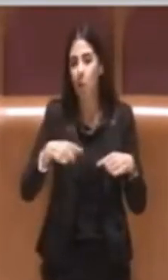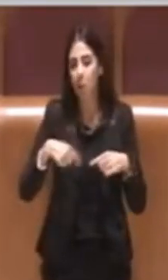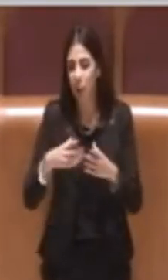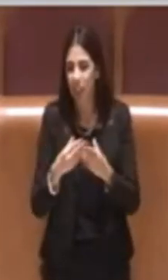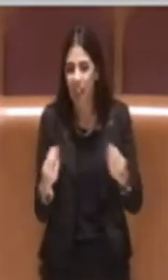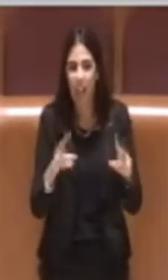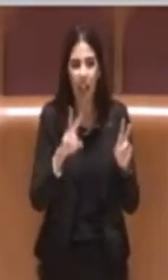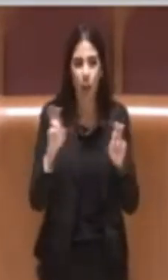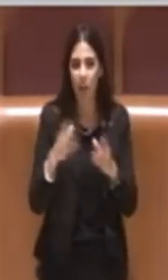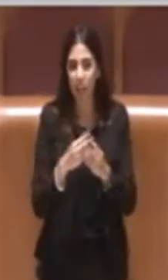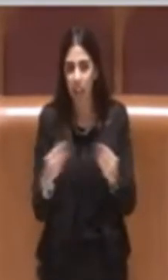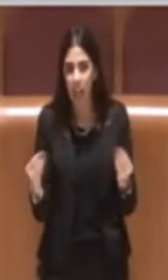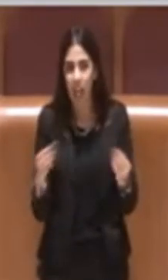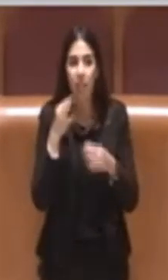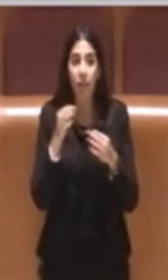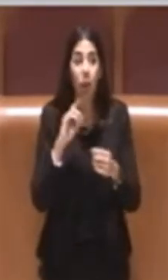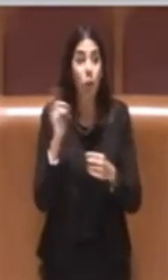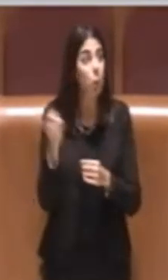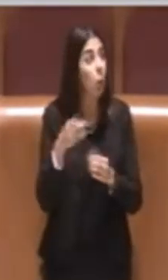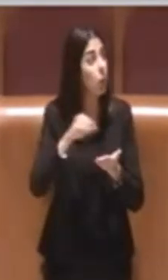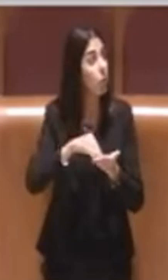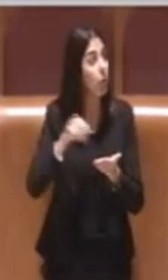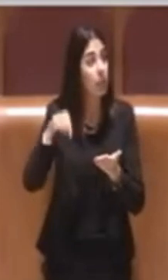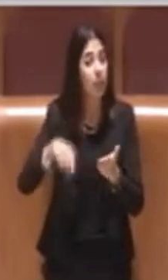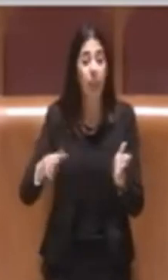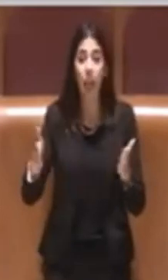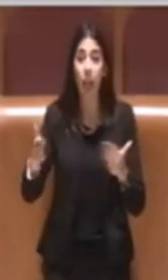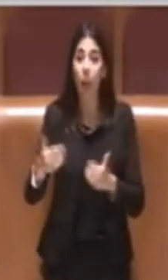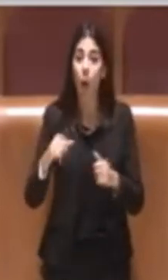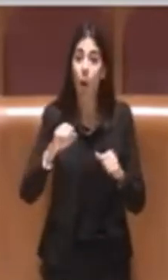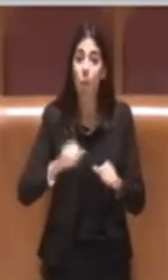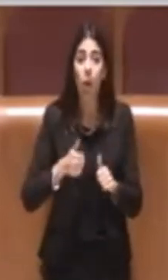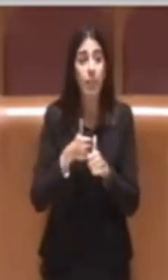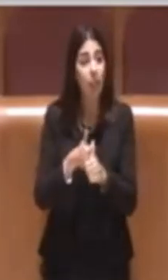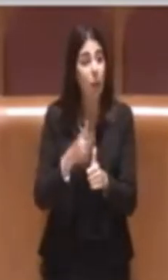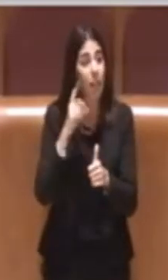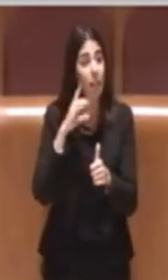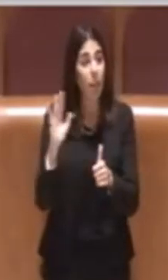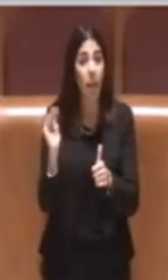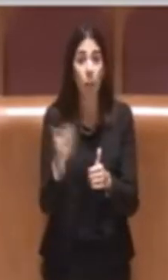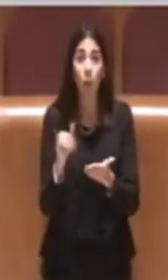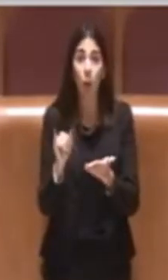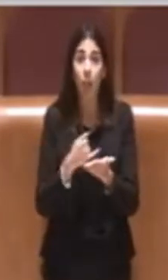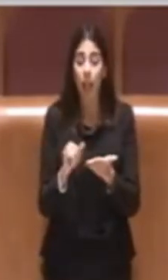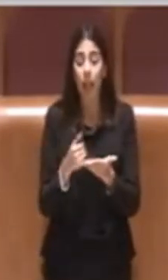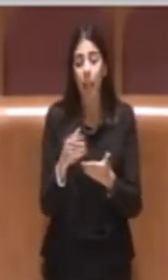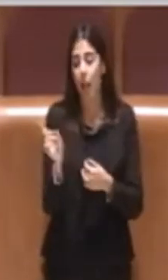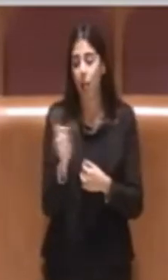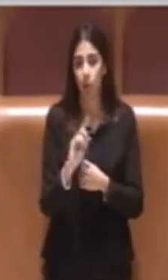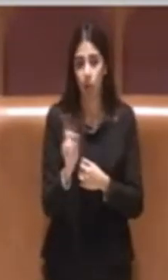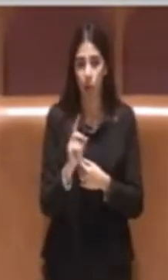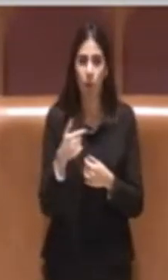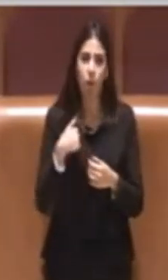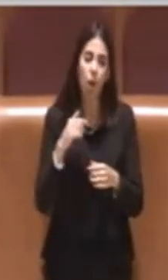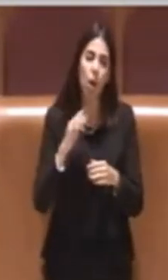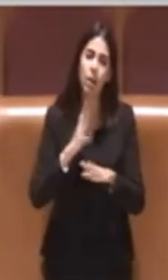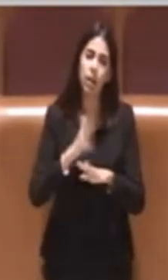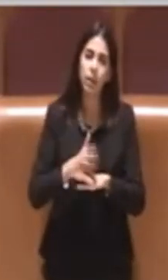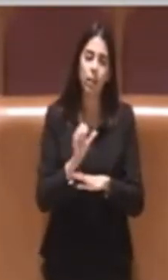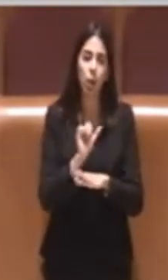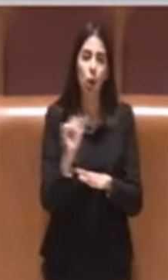quelli che sedono all'interno di quest'Aula possono seguire o sapere tutto nel dettaglio. Però intervengo perché